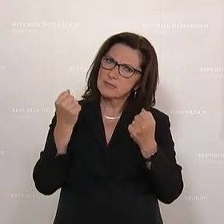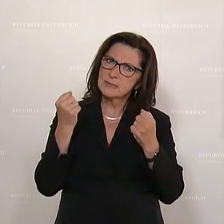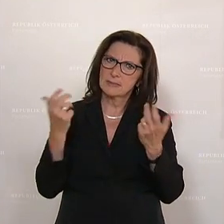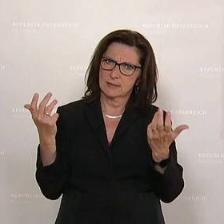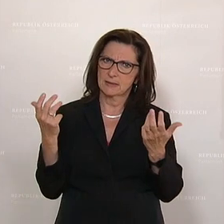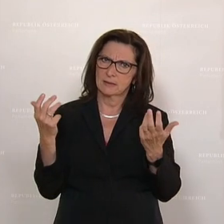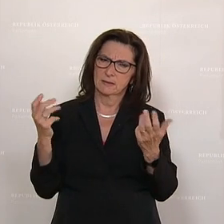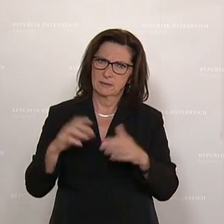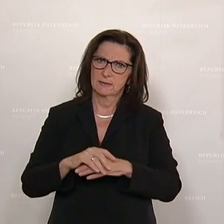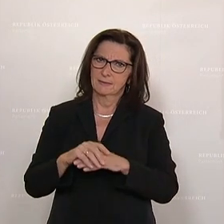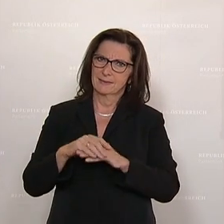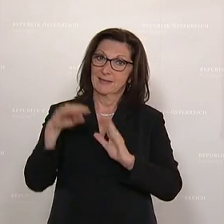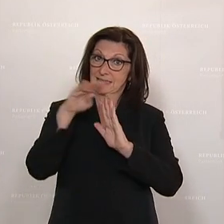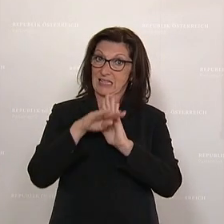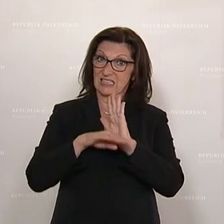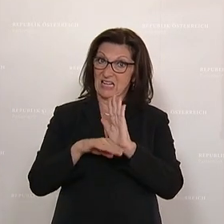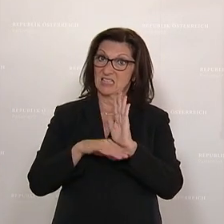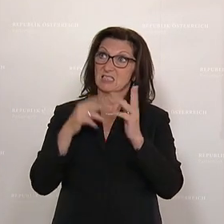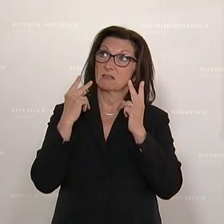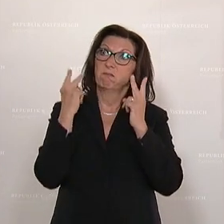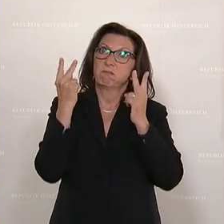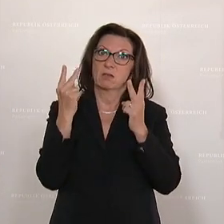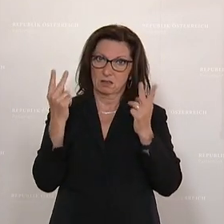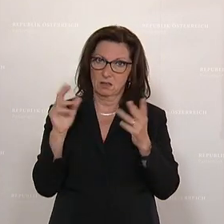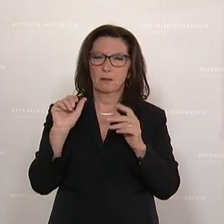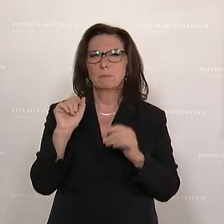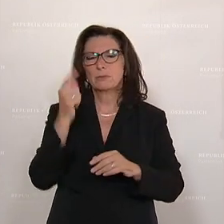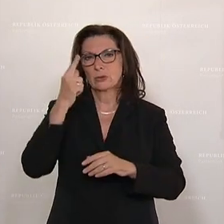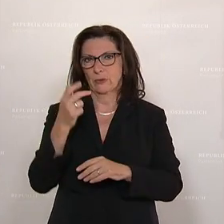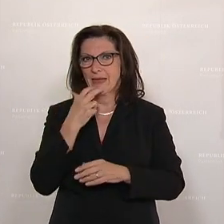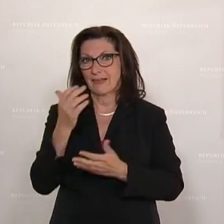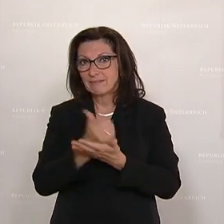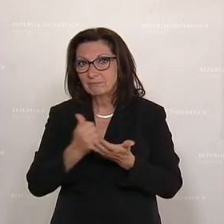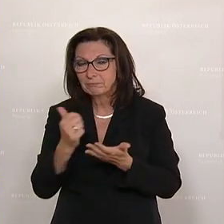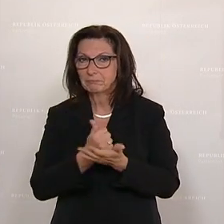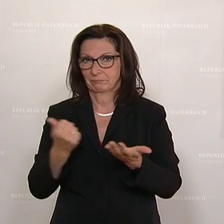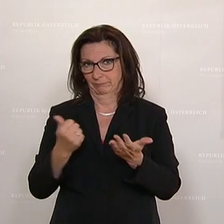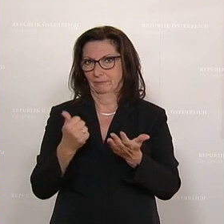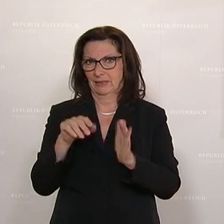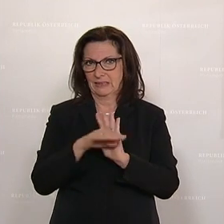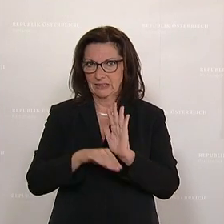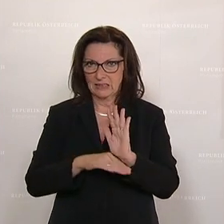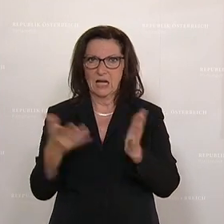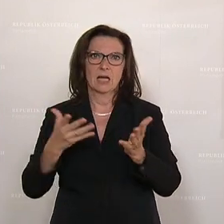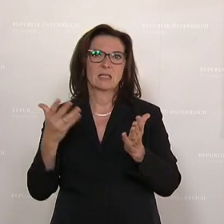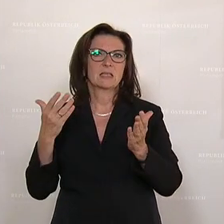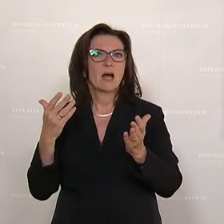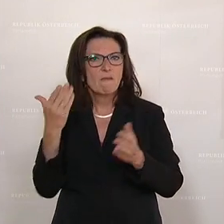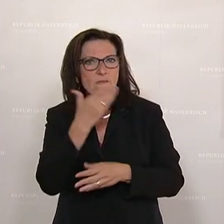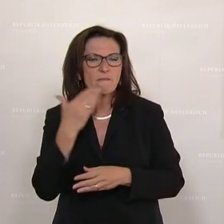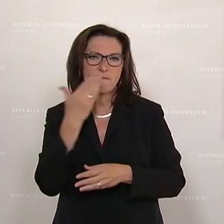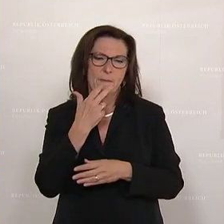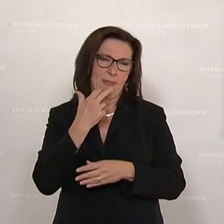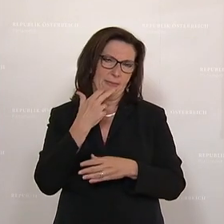Wichtigkeit dieser Gesetzesmaterien, also insbesondere Energieeffizienzgesetz, Erneuerbaren-Wärme-Gesetz, in der Reduktion der Abhängigkeit, auch all